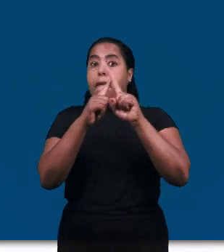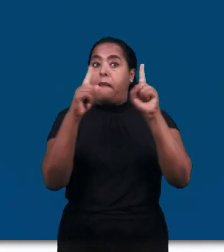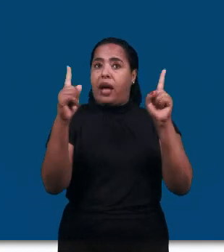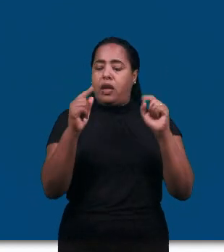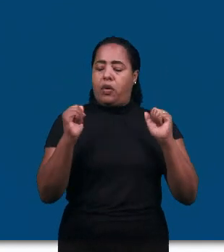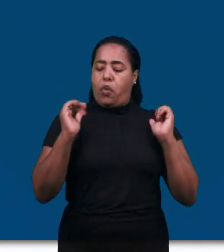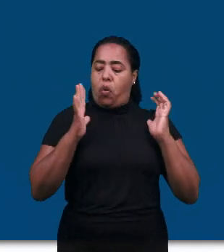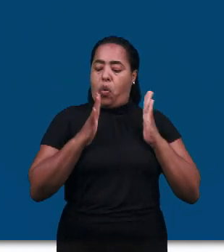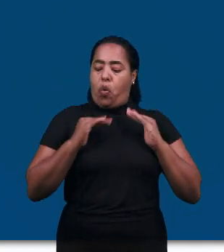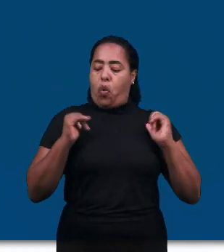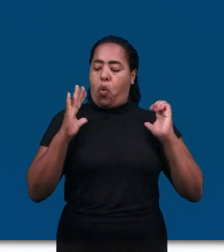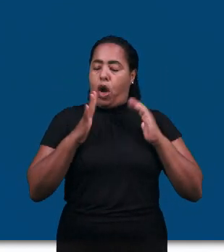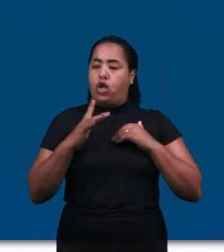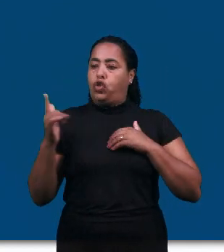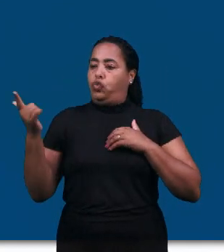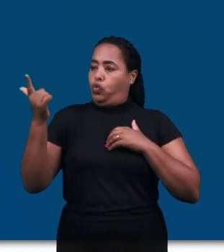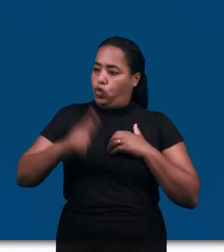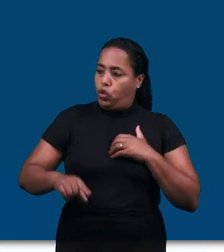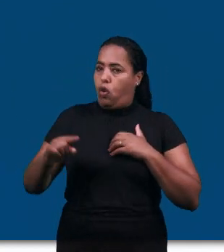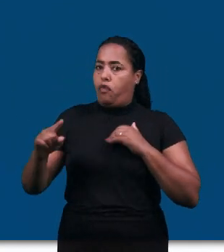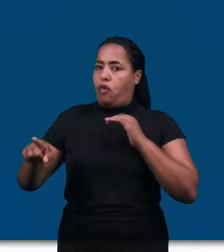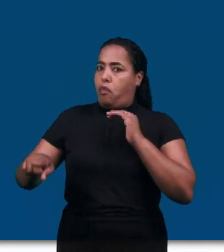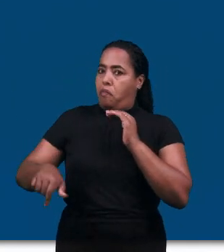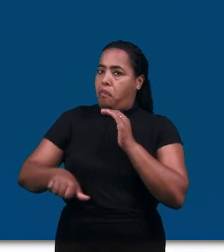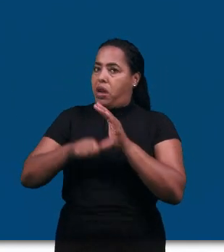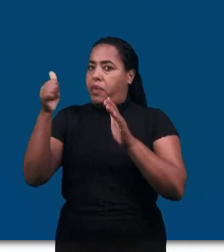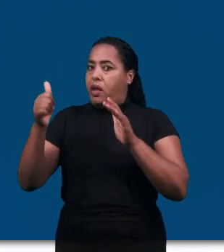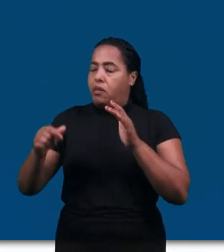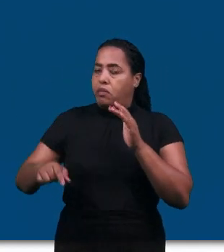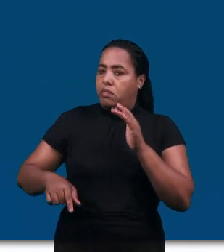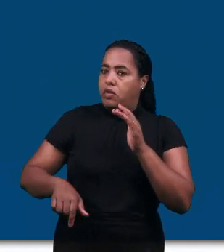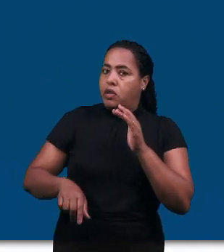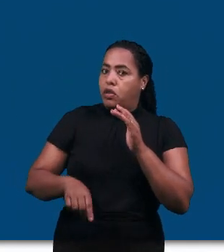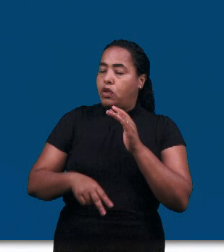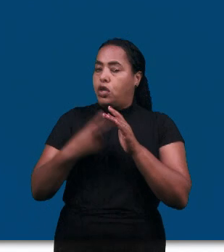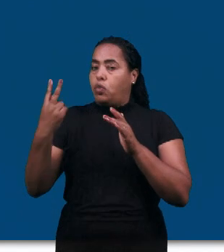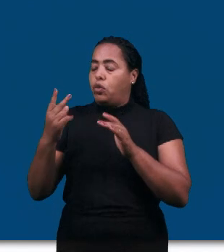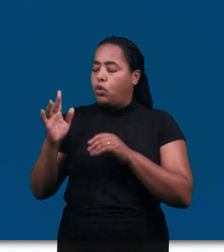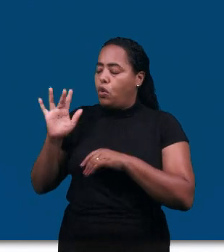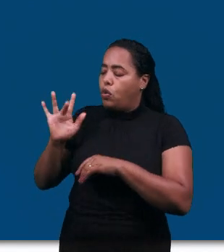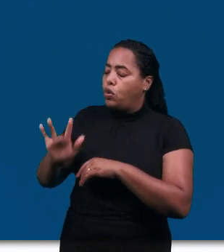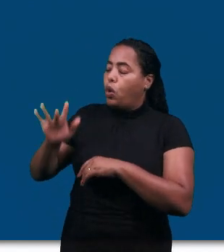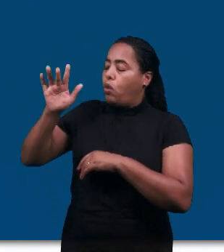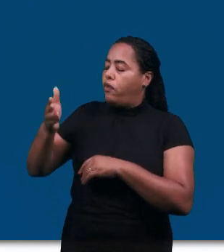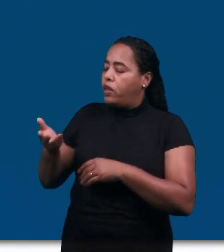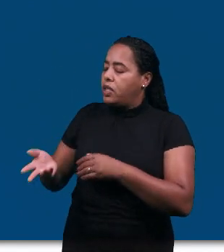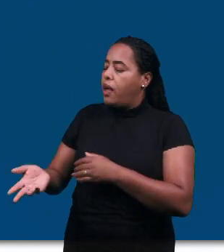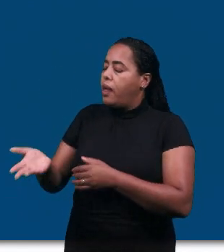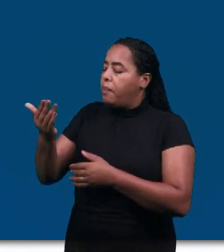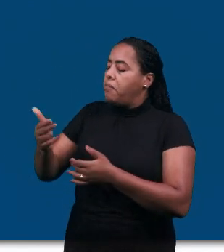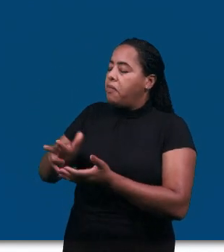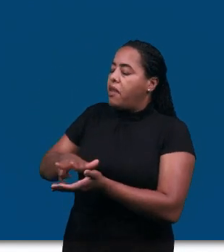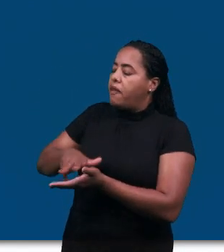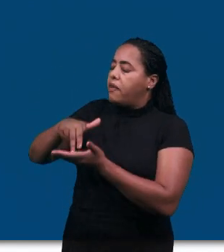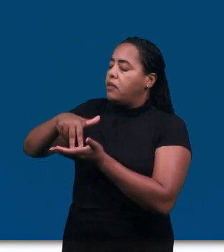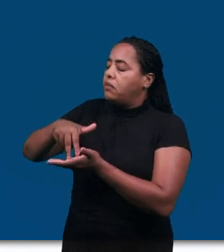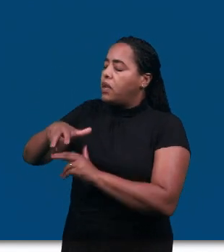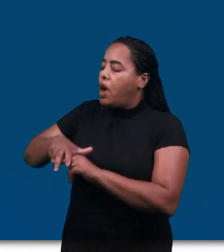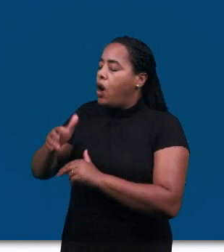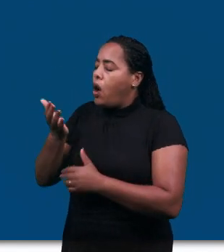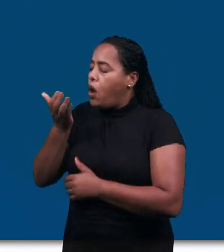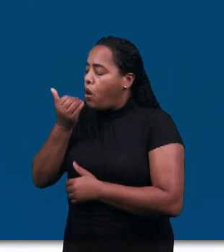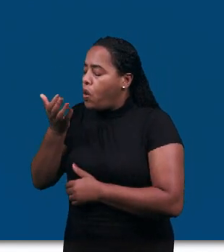ангел Господний во второй раз Коснулся его и сказал Встань, ешь Ибо дальняя дорога пред